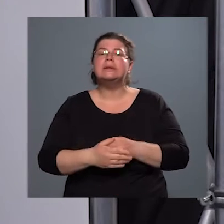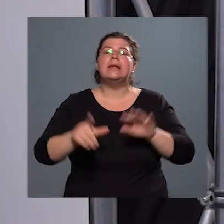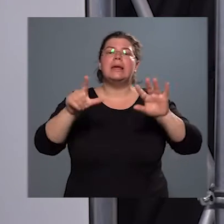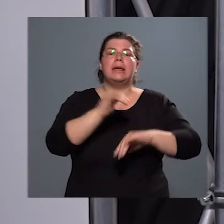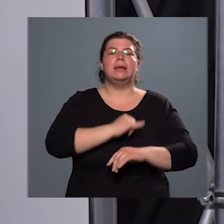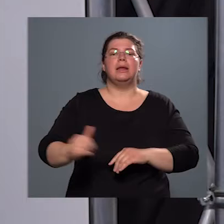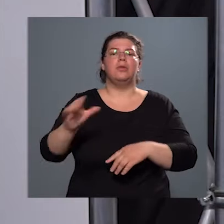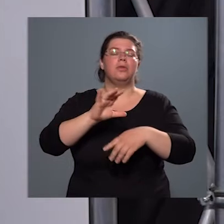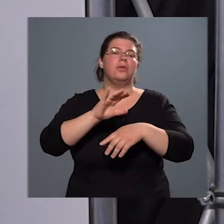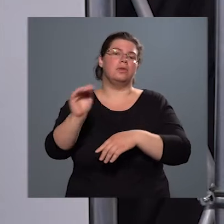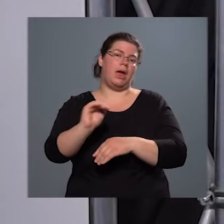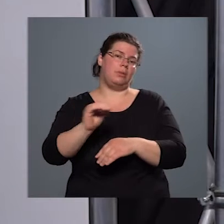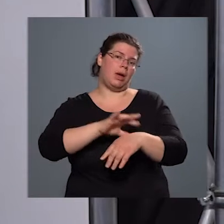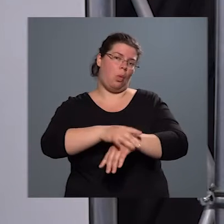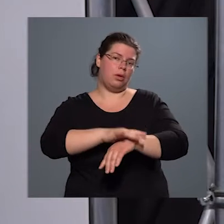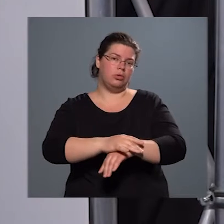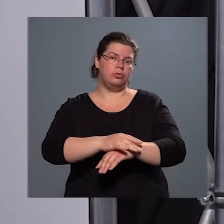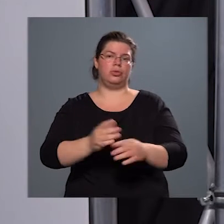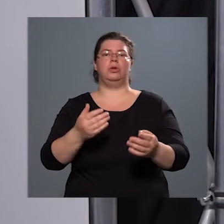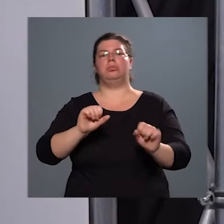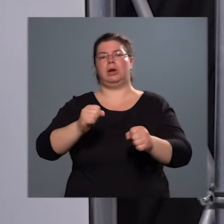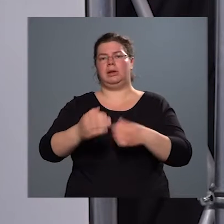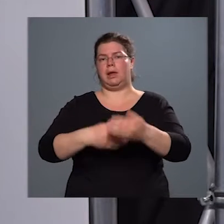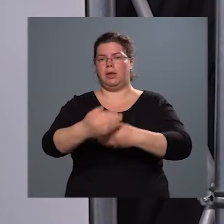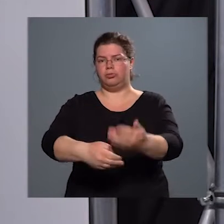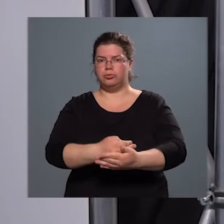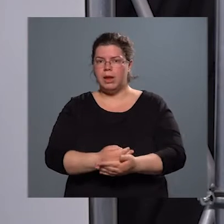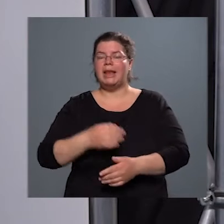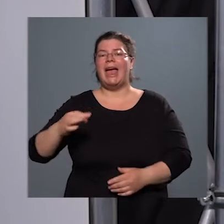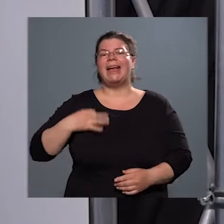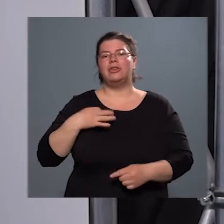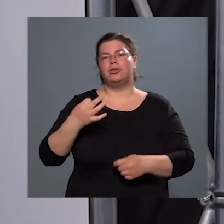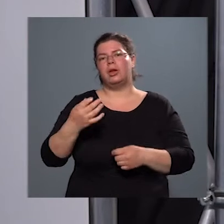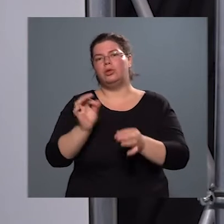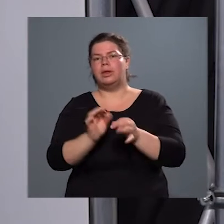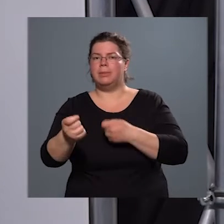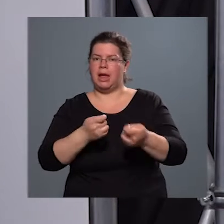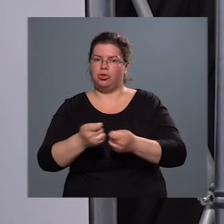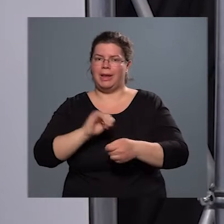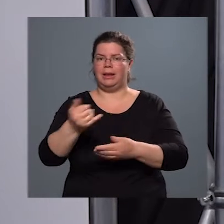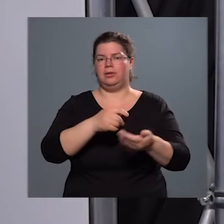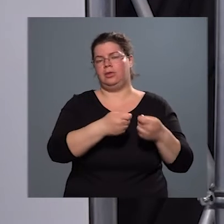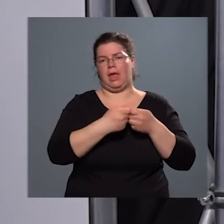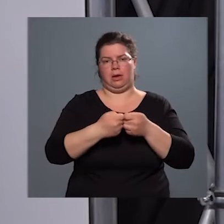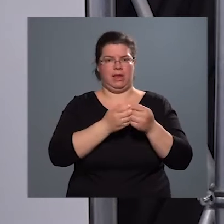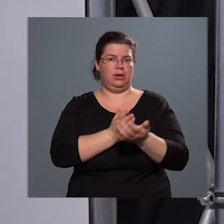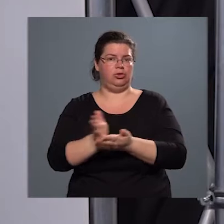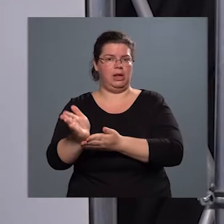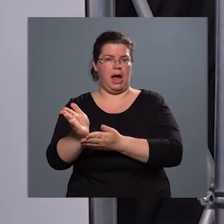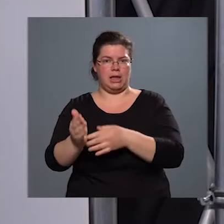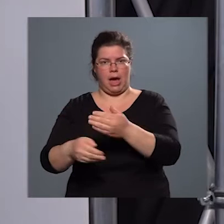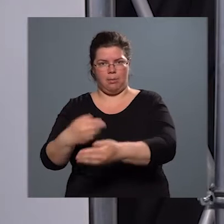gyermekorvosi praktizálást követően az egészségügyi menedzsment és az egészségügyi szervezés irányába